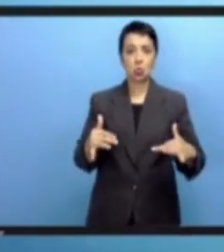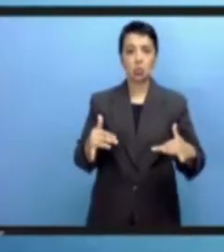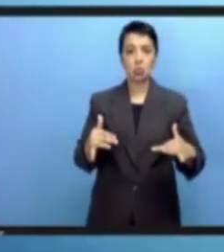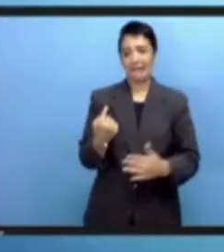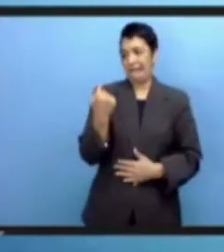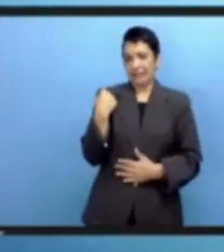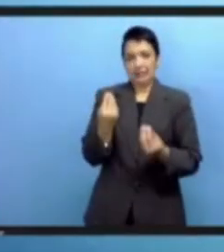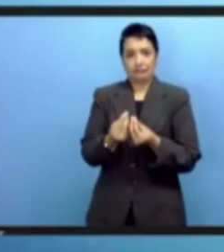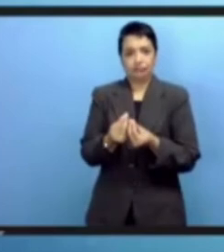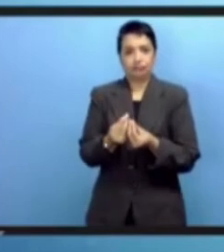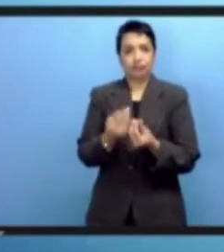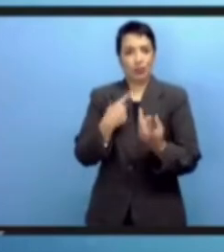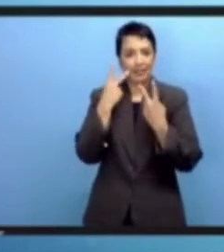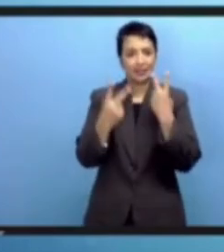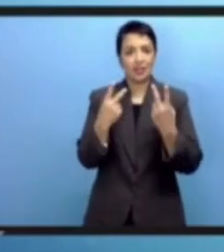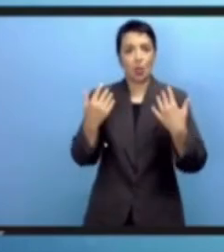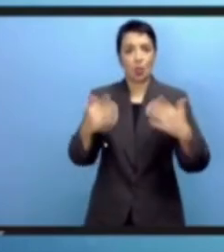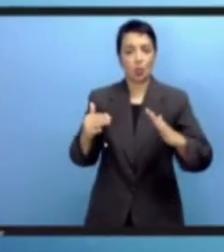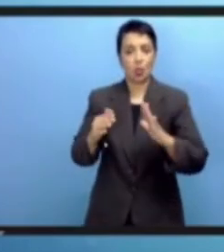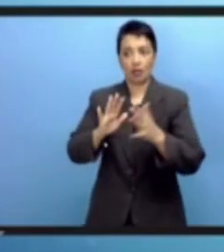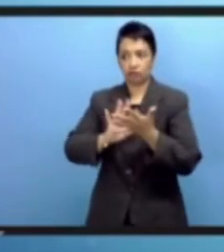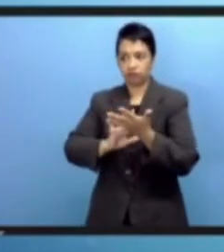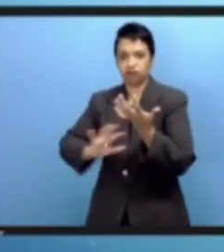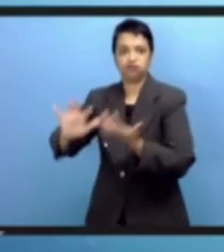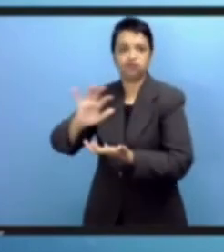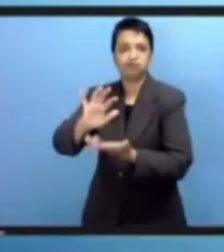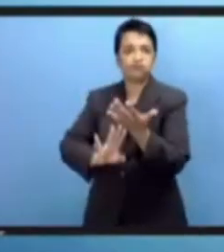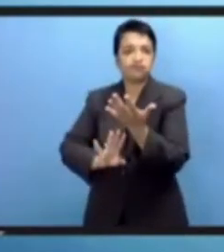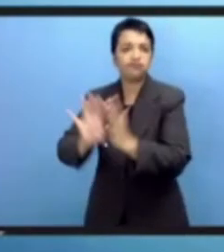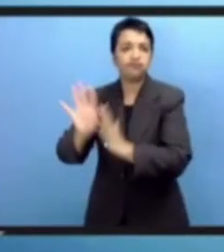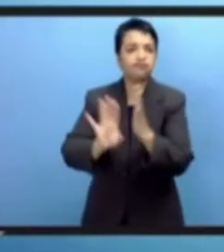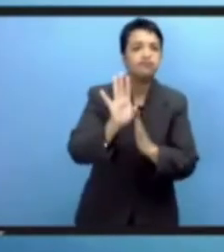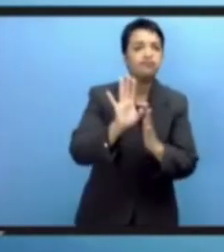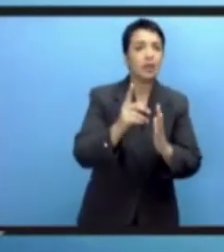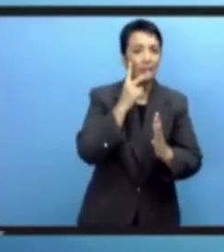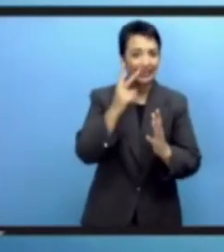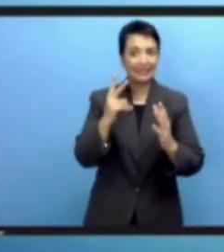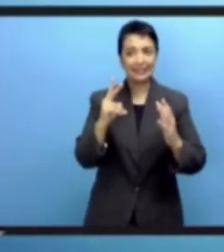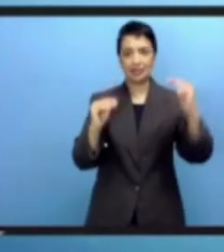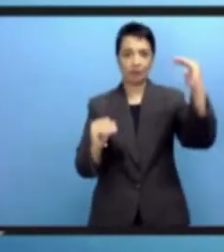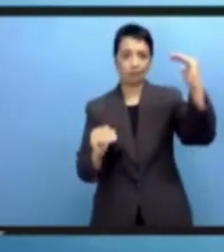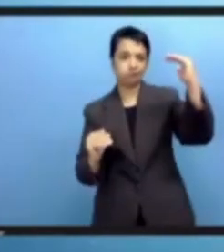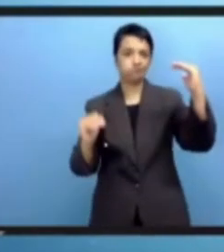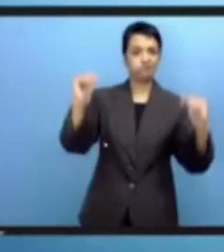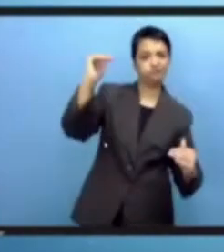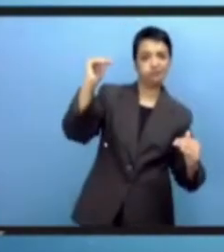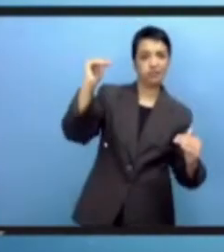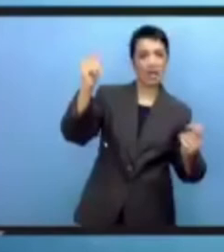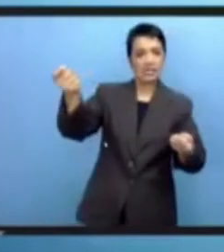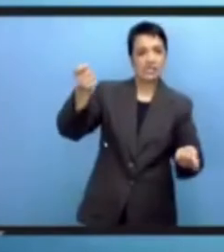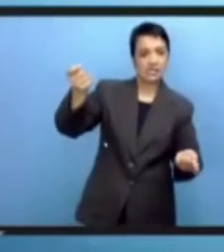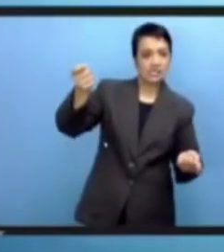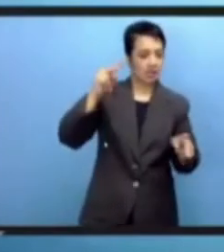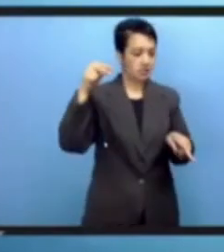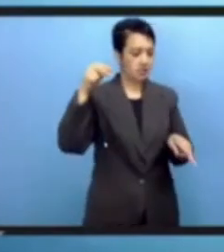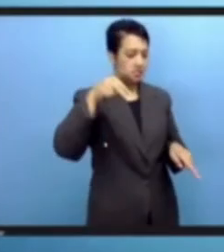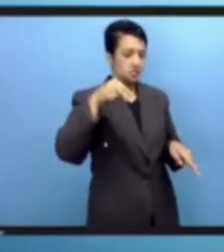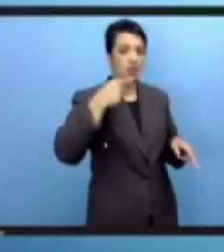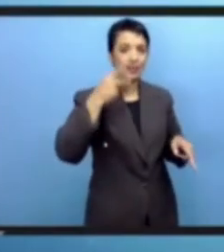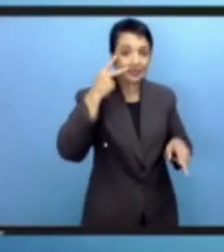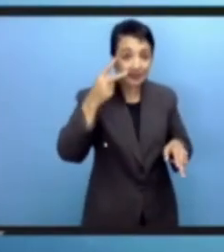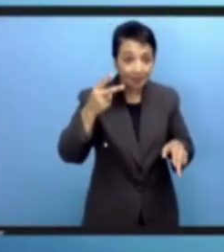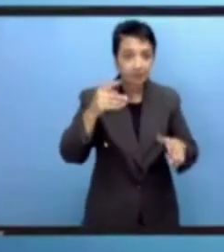الأخيرة تفاقمت ونشأت بسبب عدم المساواة وعدم